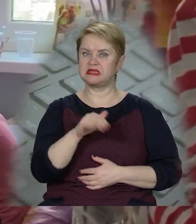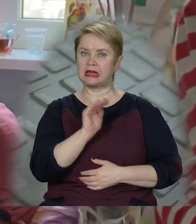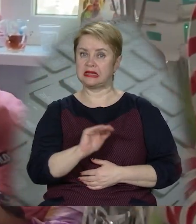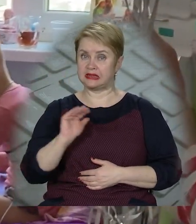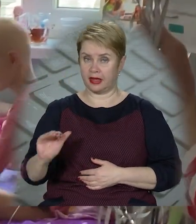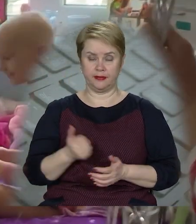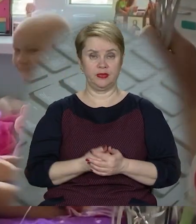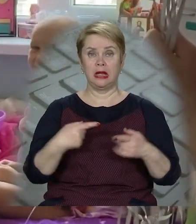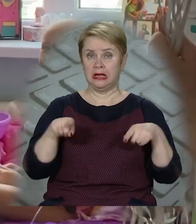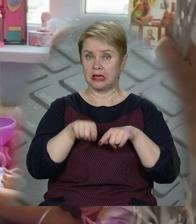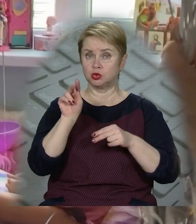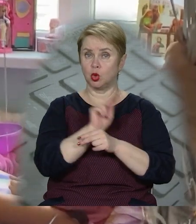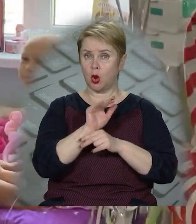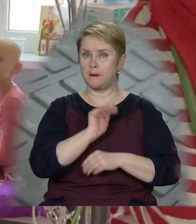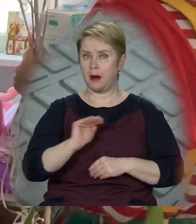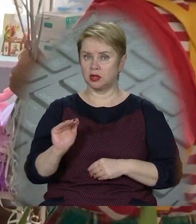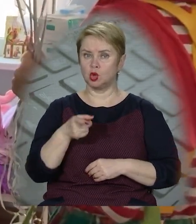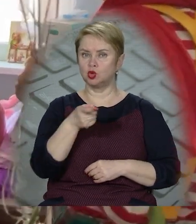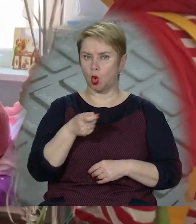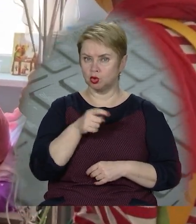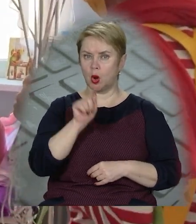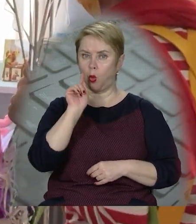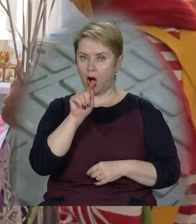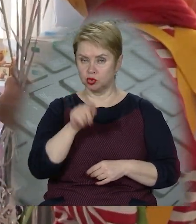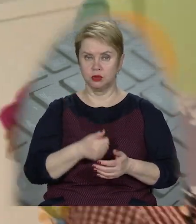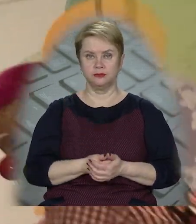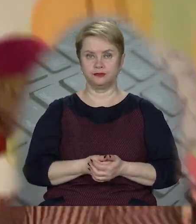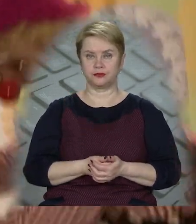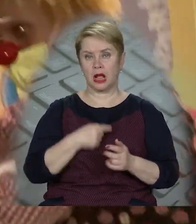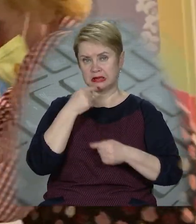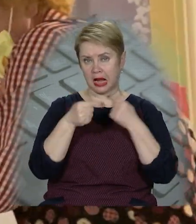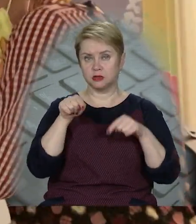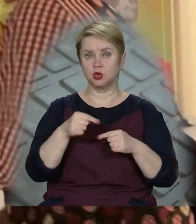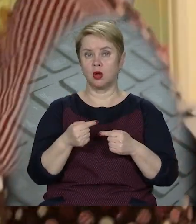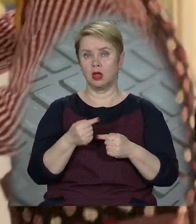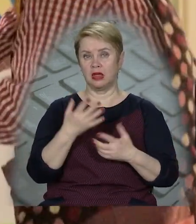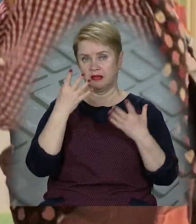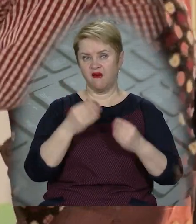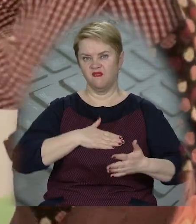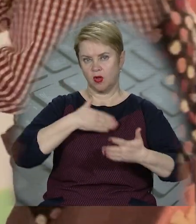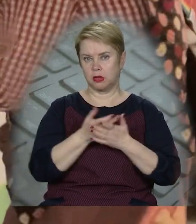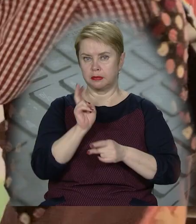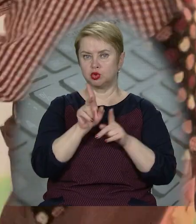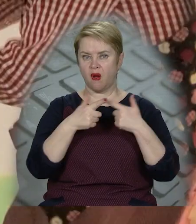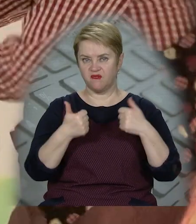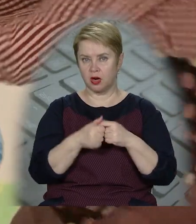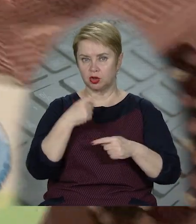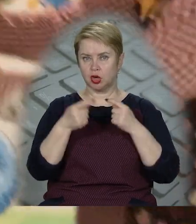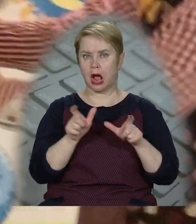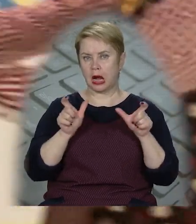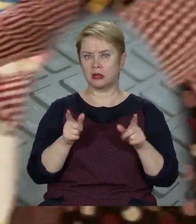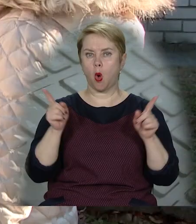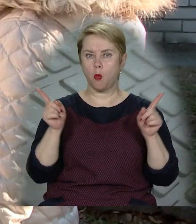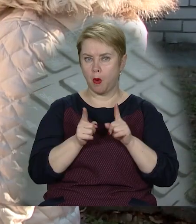дітей. Також тут лікується малеча з Донеччини та Луганщини. Традиційно сьогодні волонтери прийшли у відділення. Але через